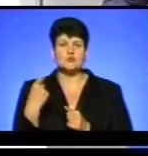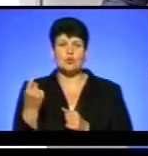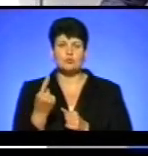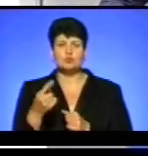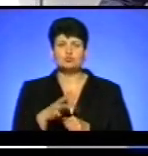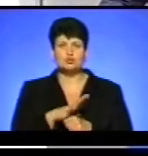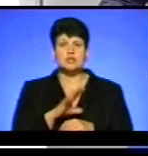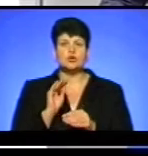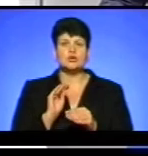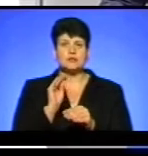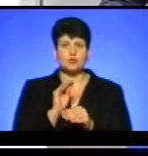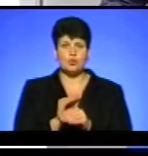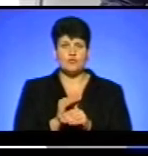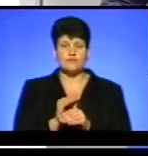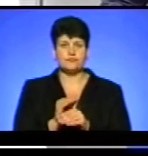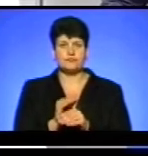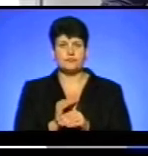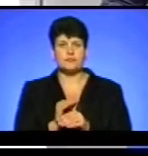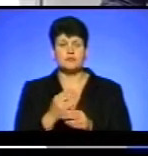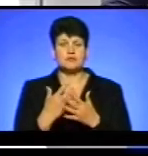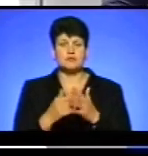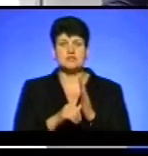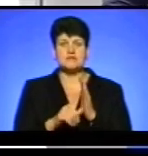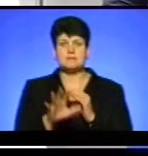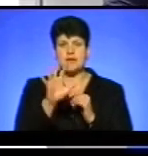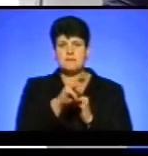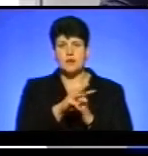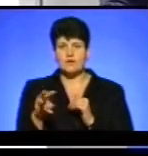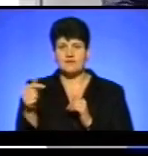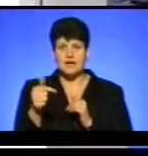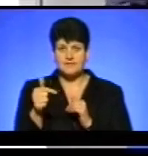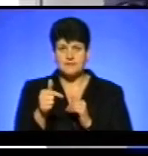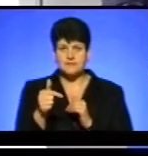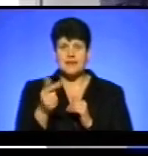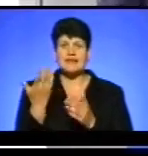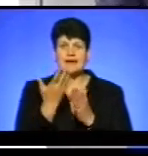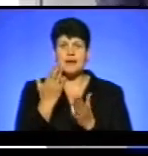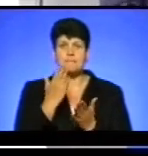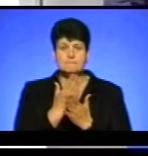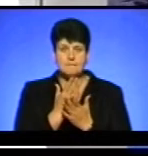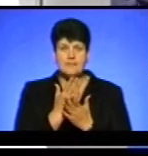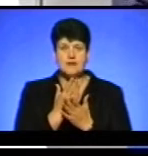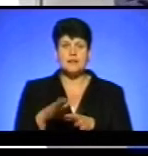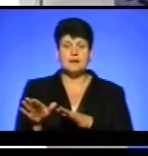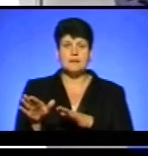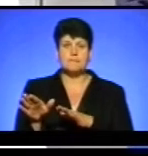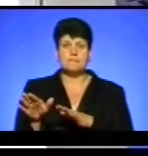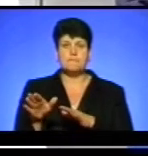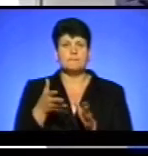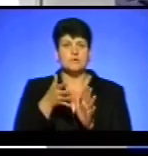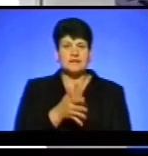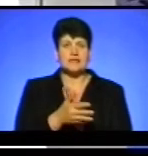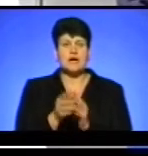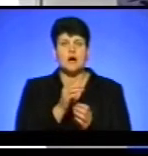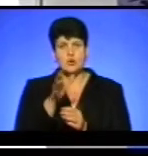була додаткова дотація у розділі 65 мільйонів гривень, яка мала піти на освіту і медицину.